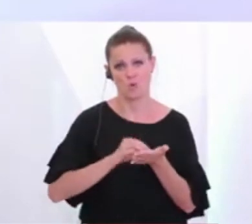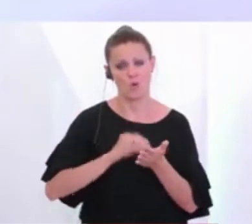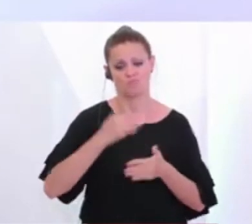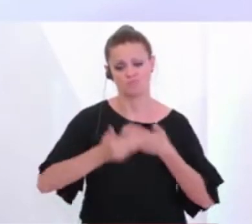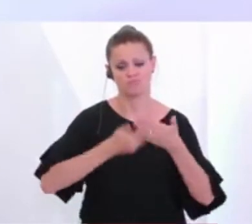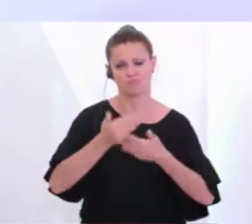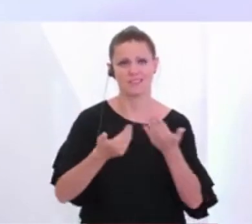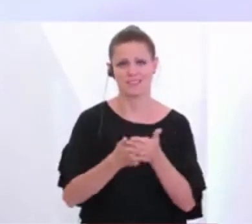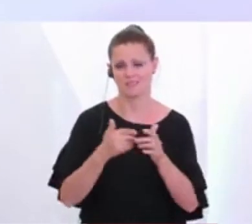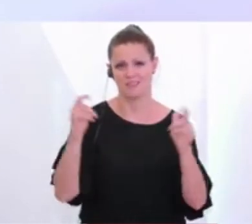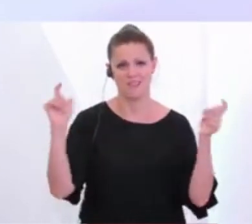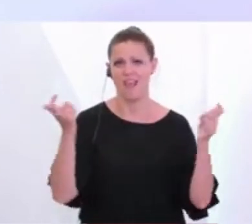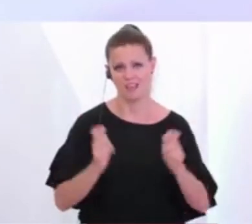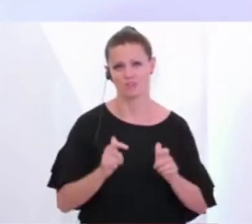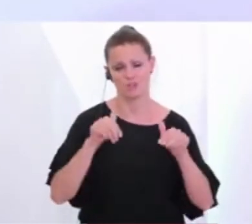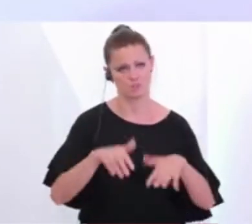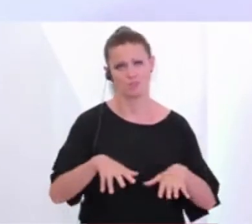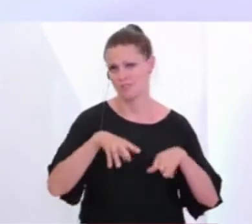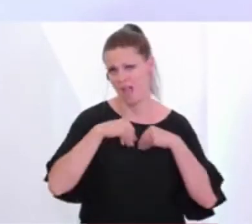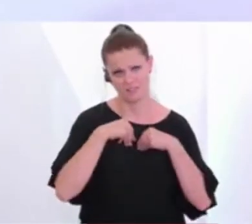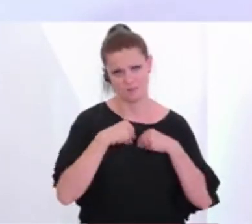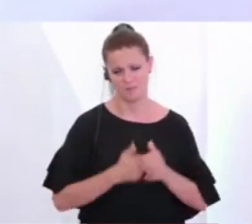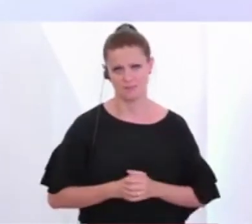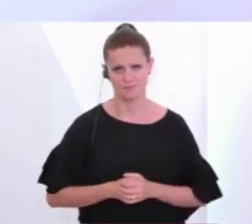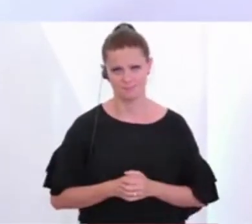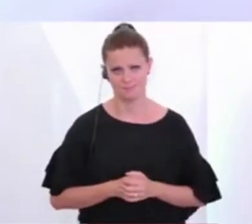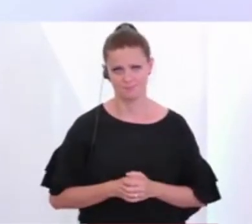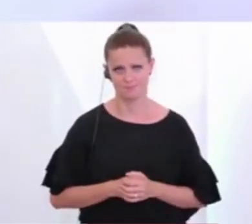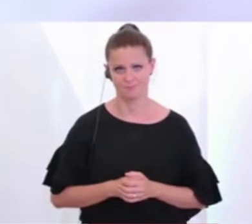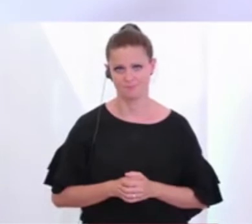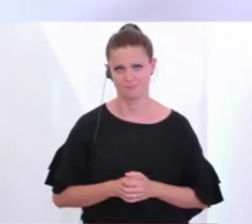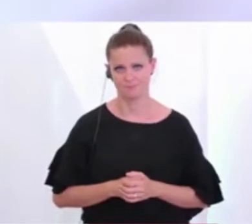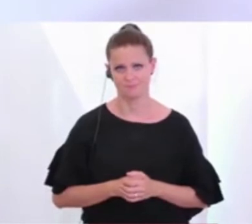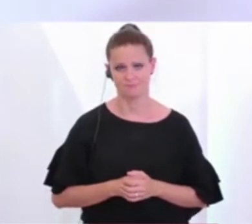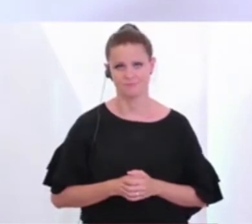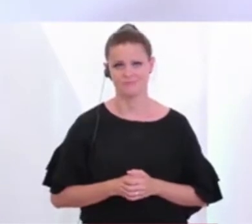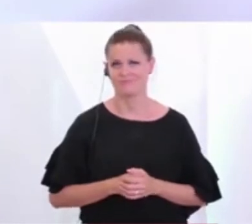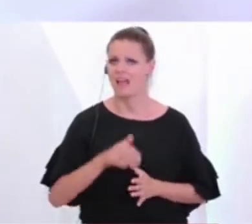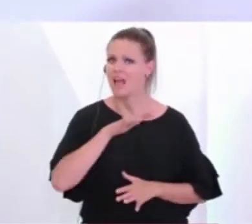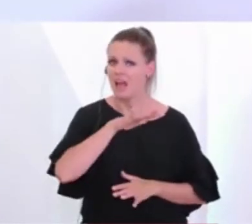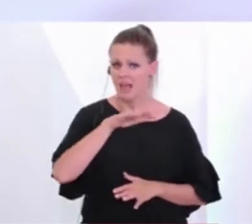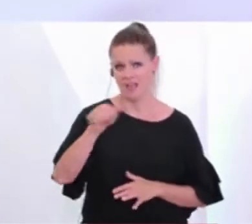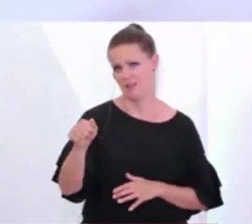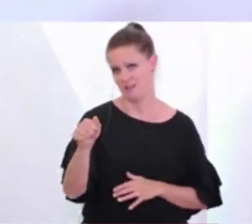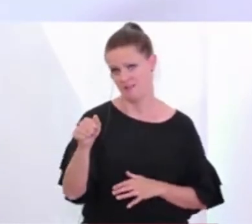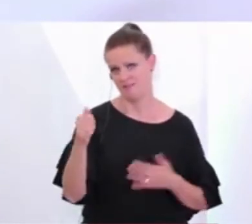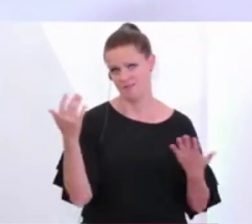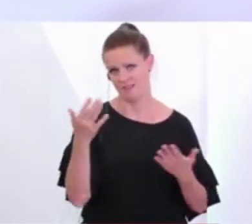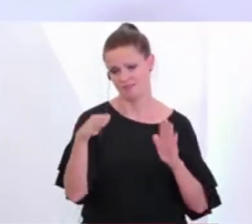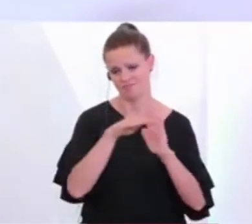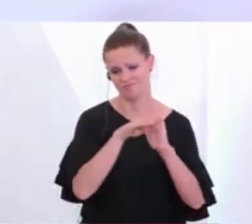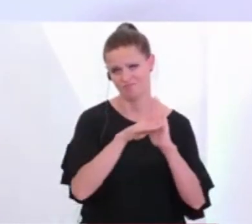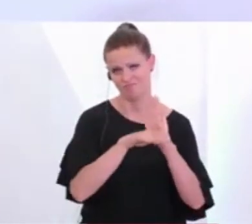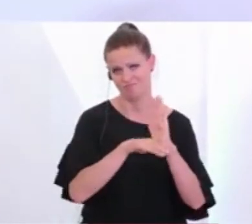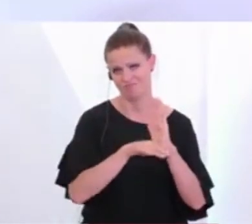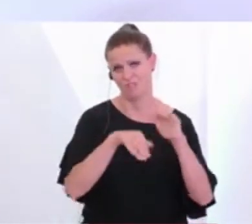natürlich Einschränkungen auf uns nehmen müssen. Wir müssen hier, wir sind hier alle angehalten, dass wir uns an die Vorgaben